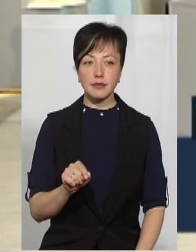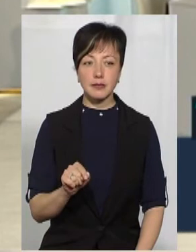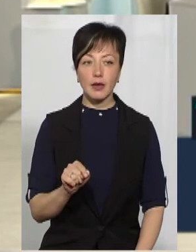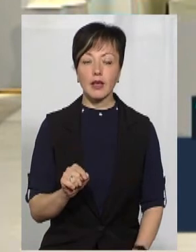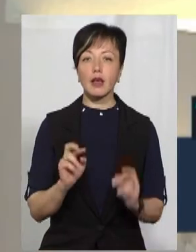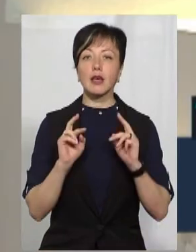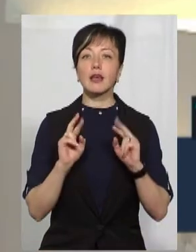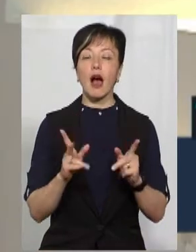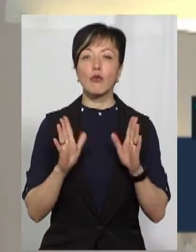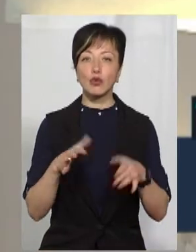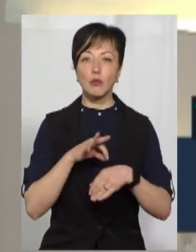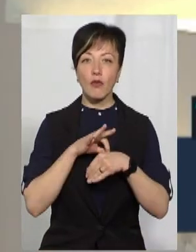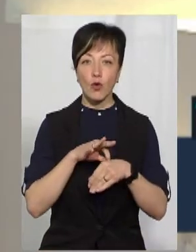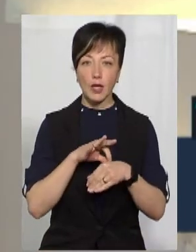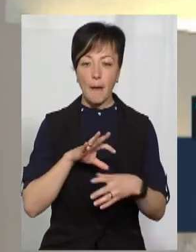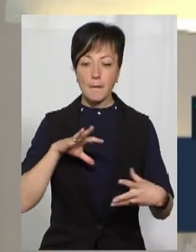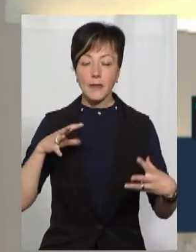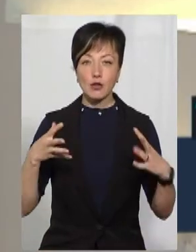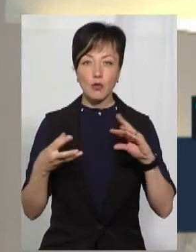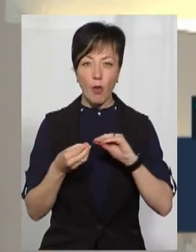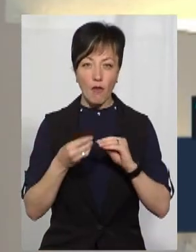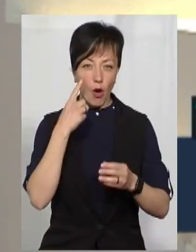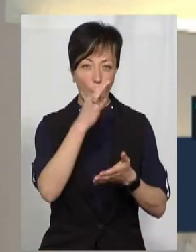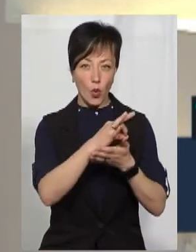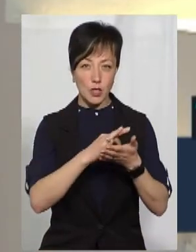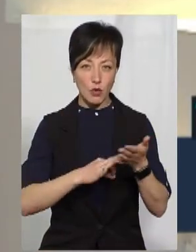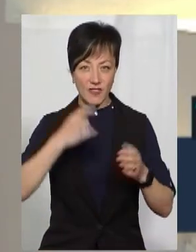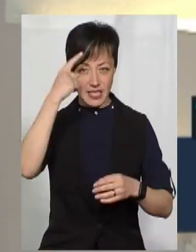проходити це підсумкове оцінювання знань учнів?